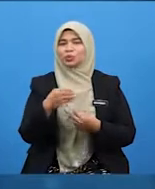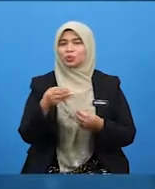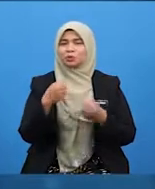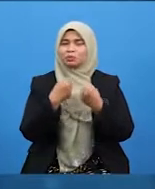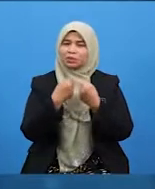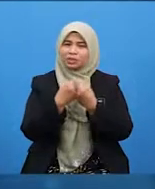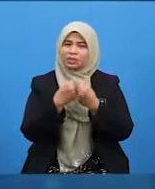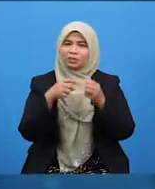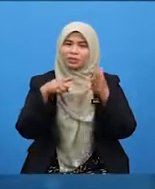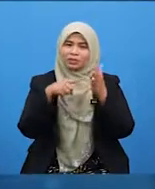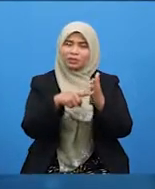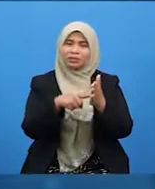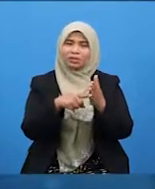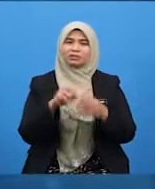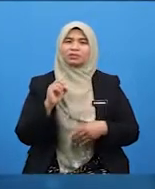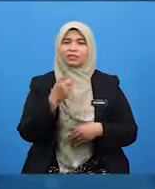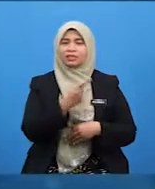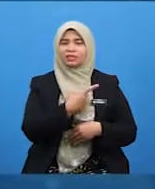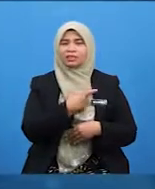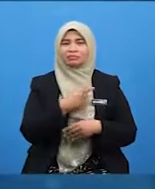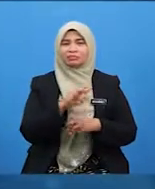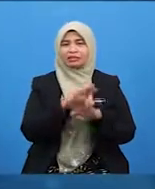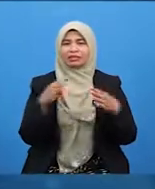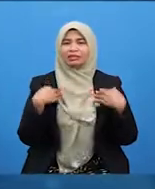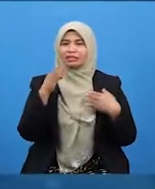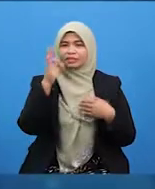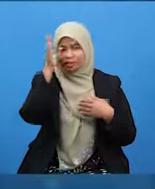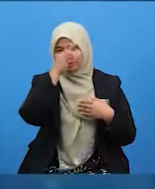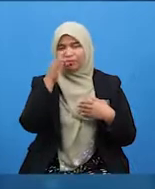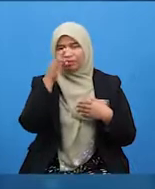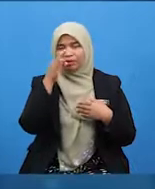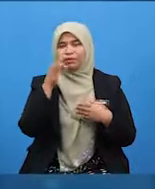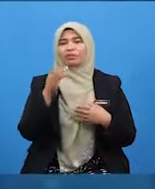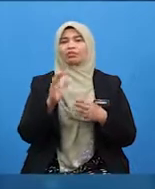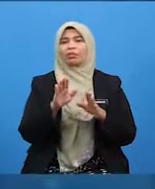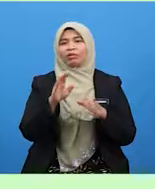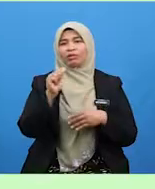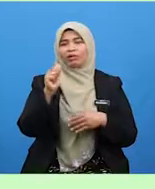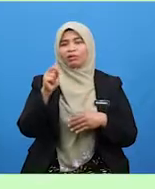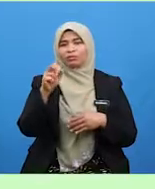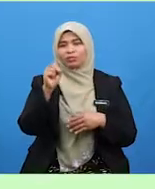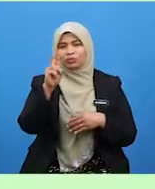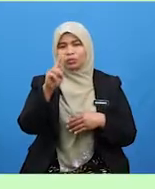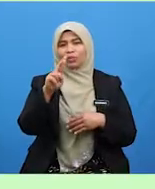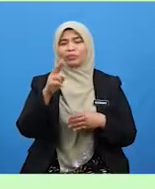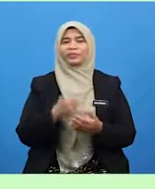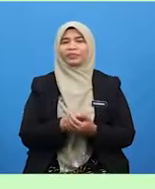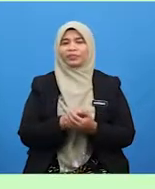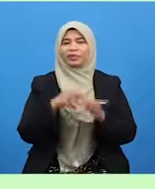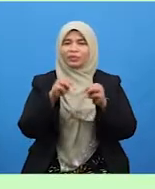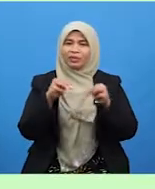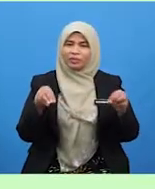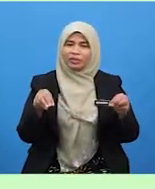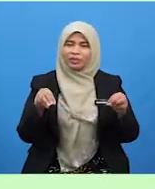menunjukkan kita tiada sifat tolak angsur. murid-murid